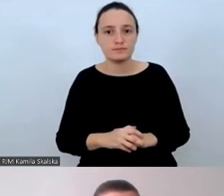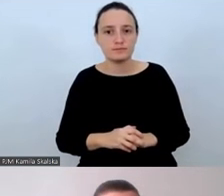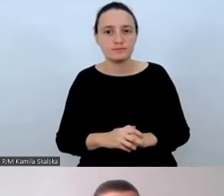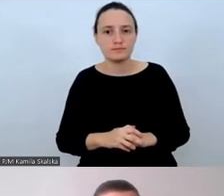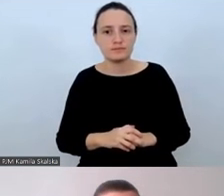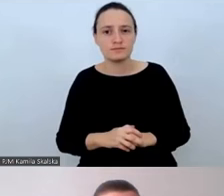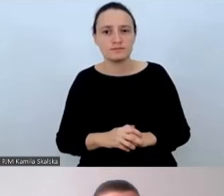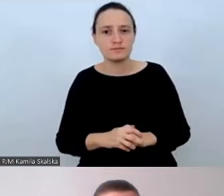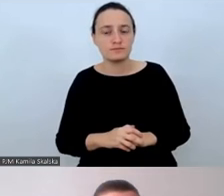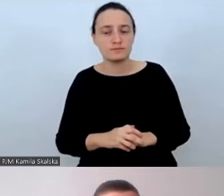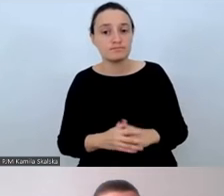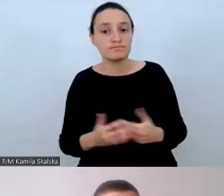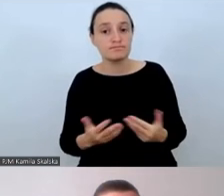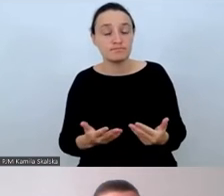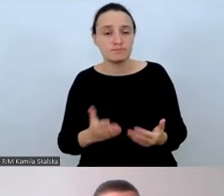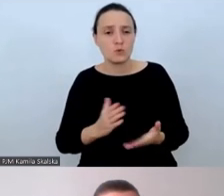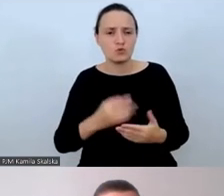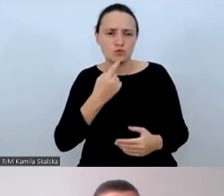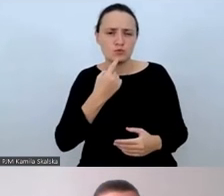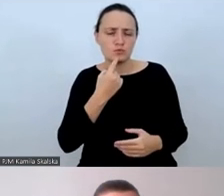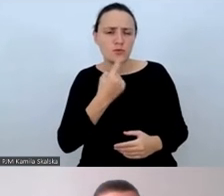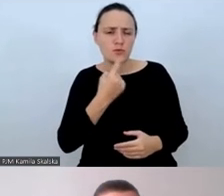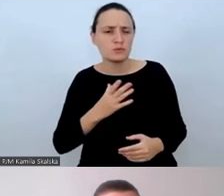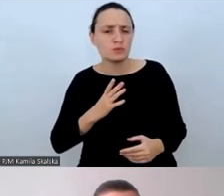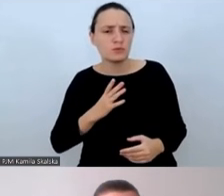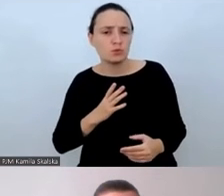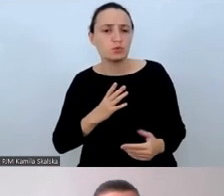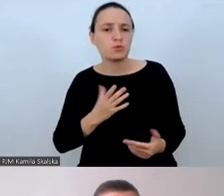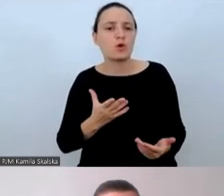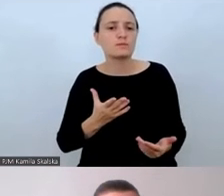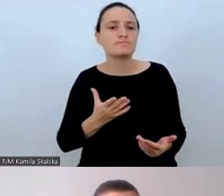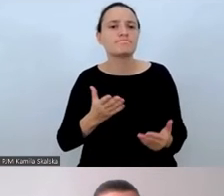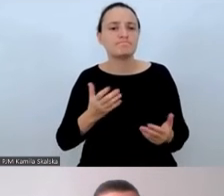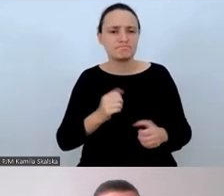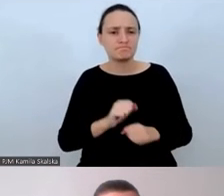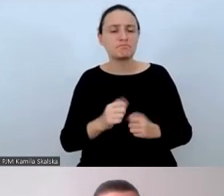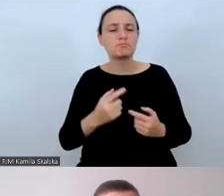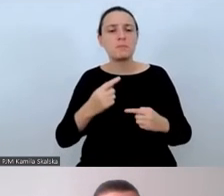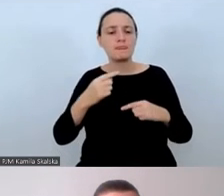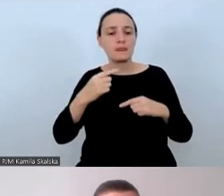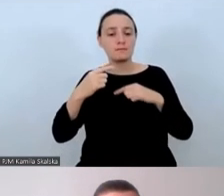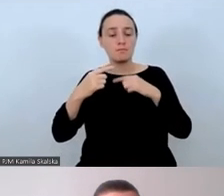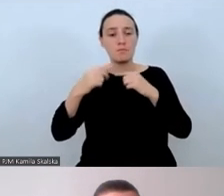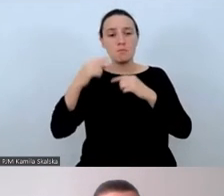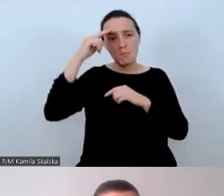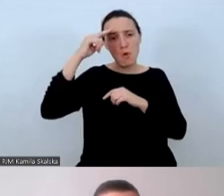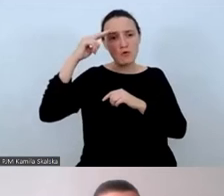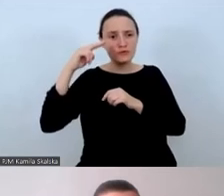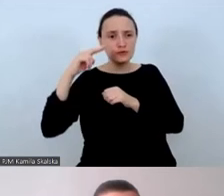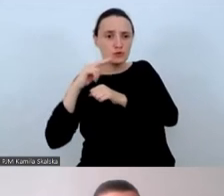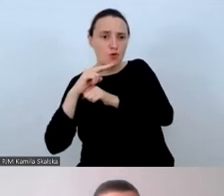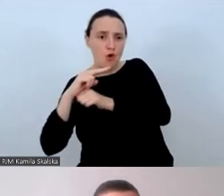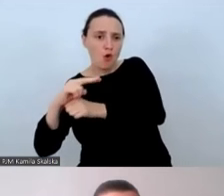Jak już wspomniałam, pojawia się proces monitorowania, a to monitorowanie odnosi się do przeróżnych